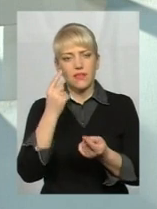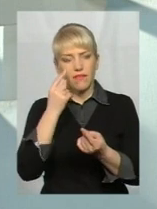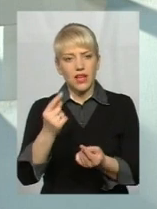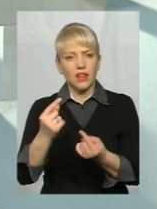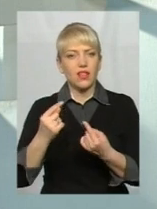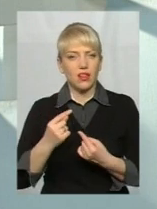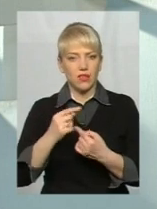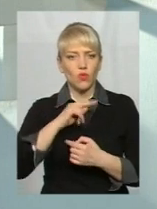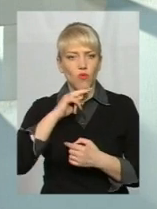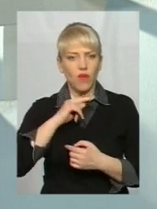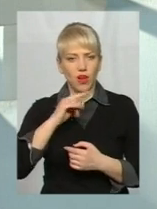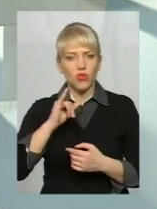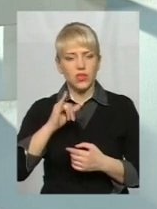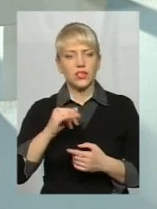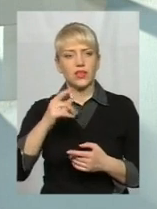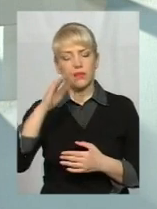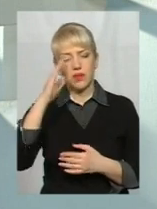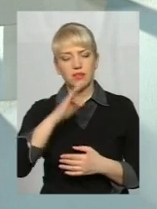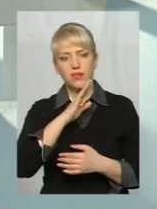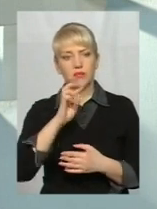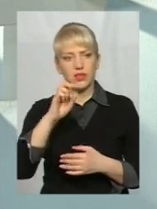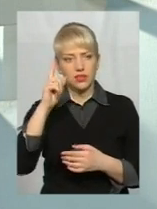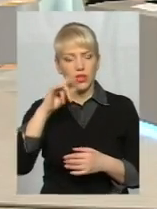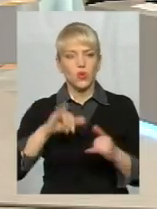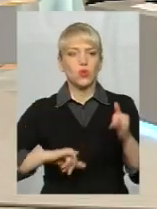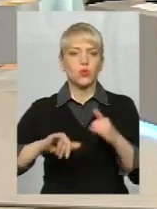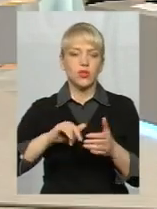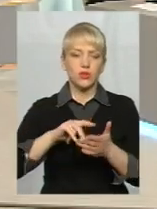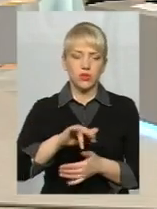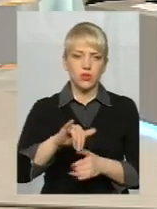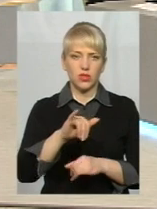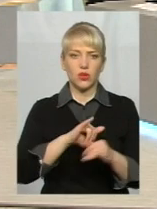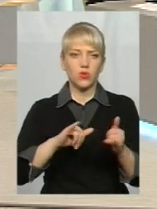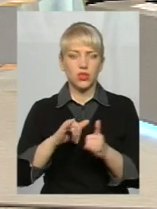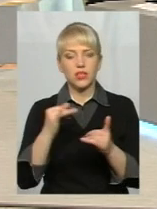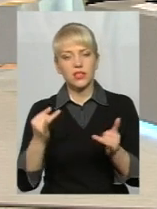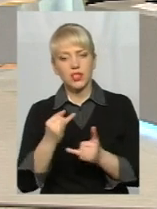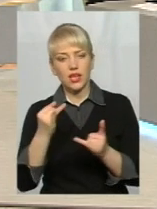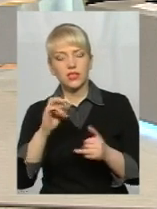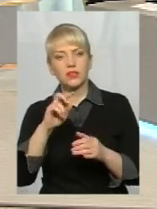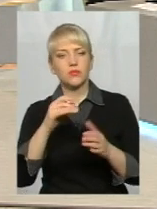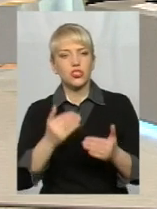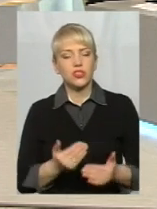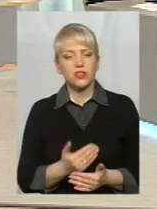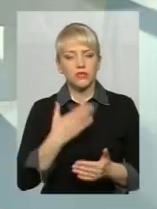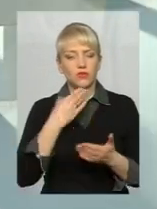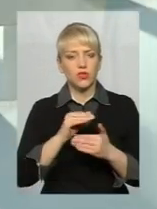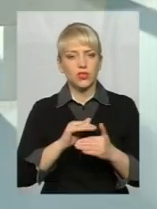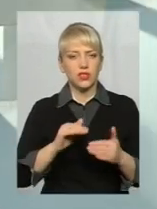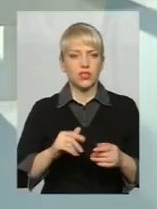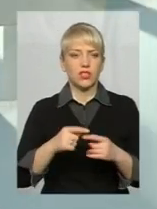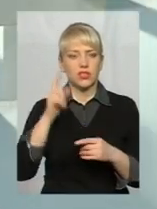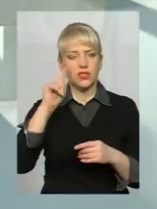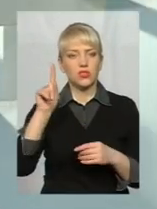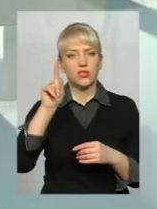і якби батьки знали, от куди вони пішли, куди вони полізли, цікавились, знали би, що дитина зараз там